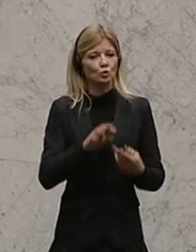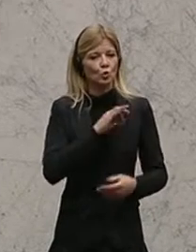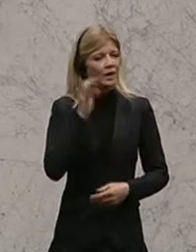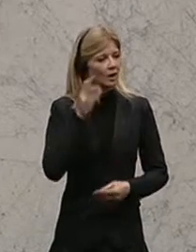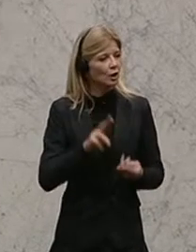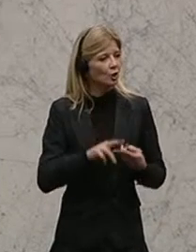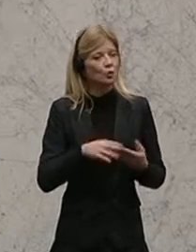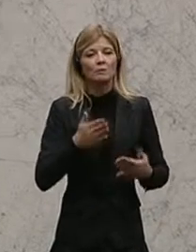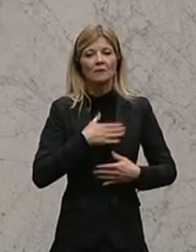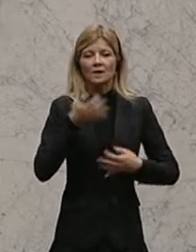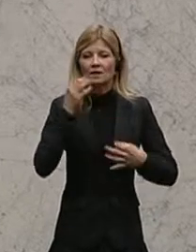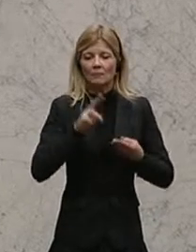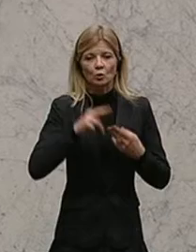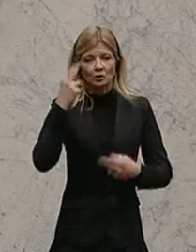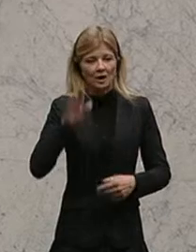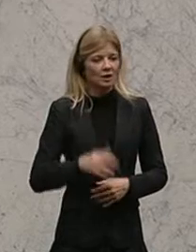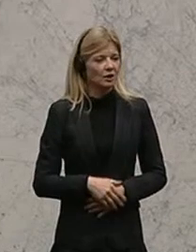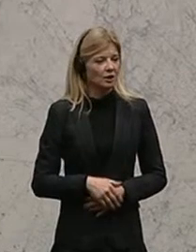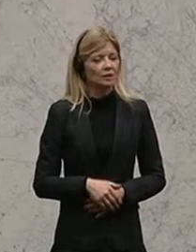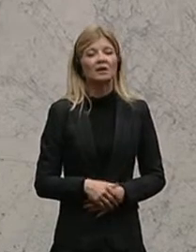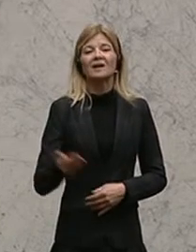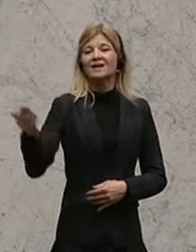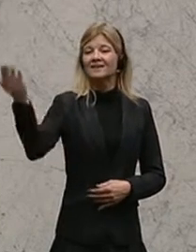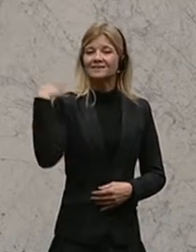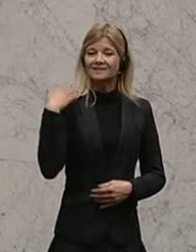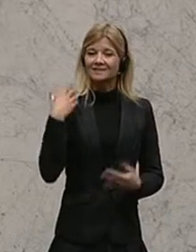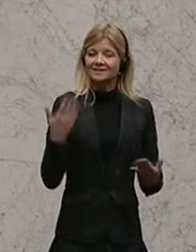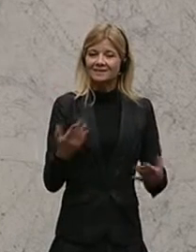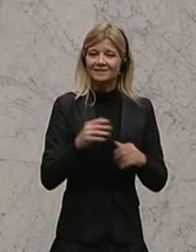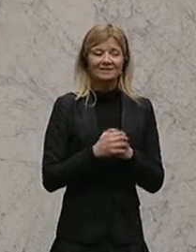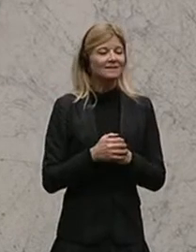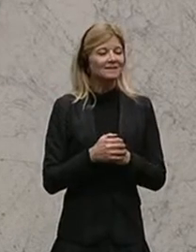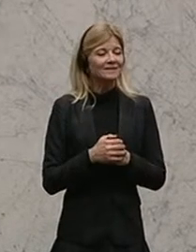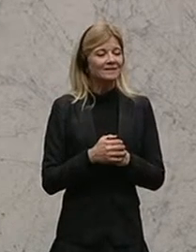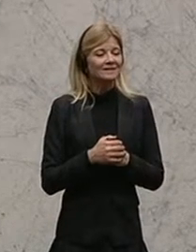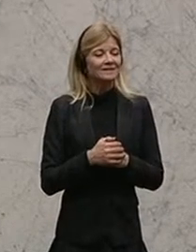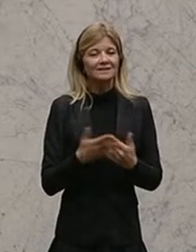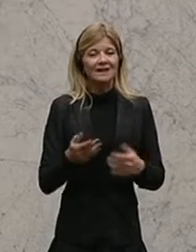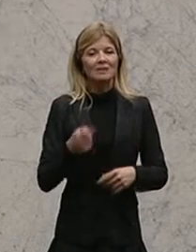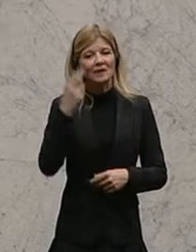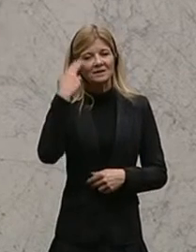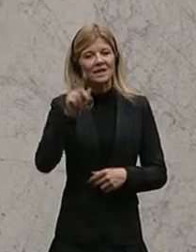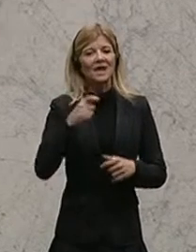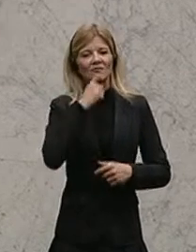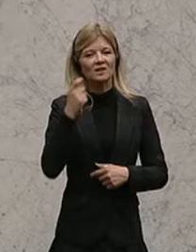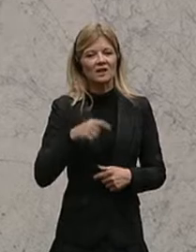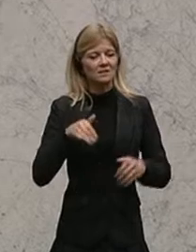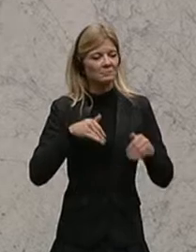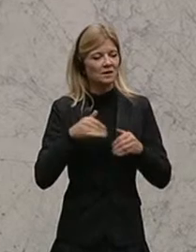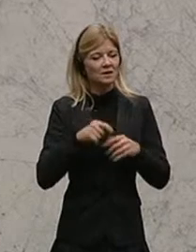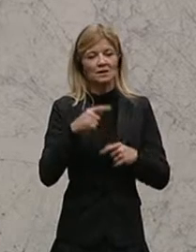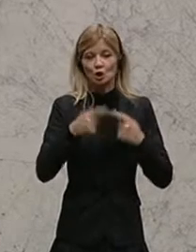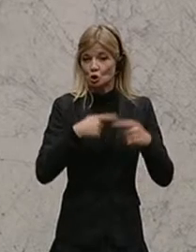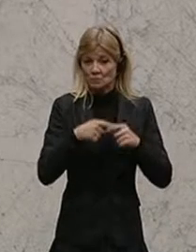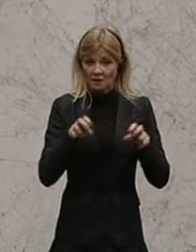wurde die sogenannte Christkommission von dem damaligen Finanzminister Michael Spindleger eingesetzt. Und zu diesem